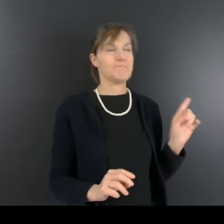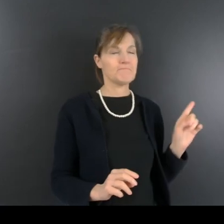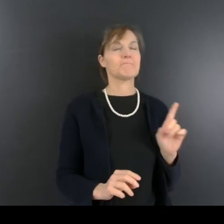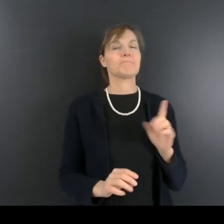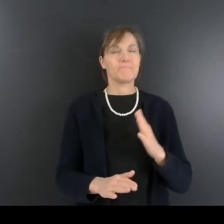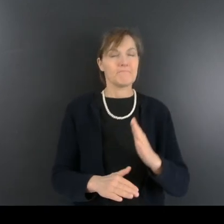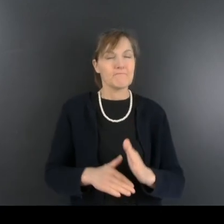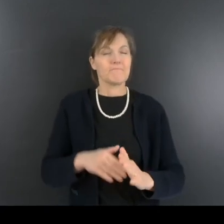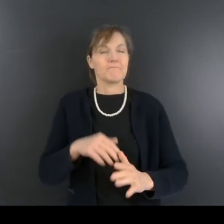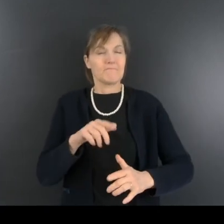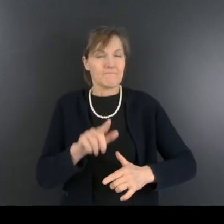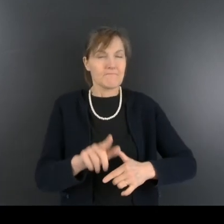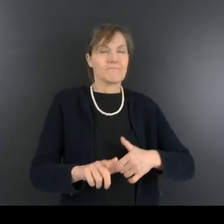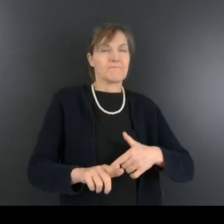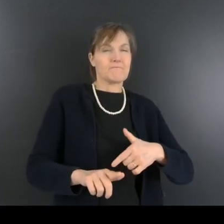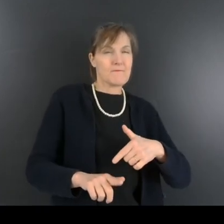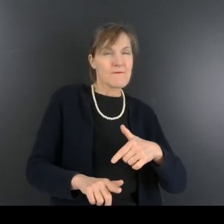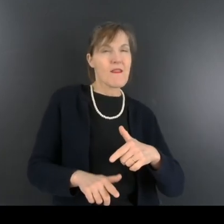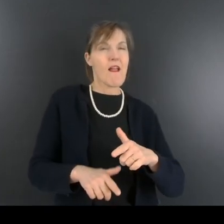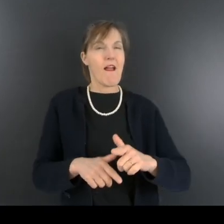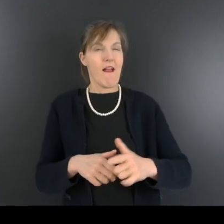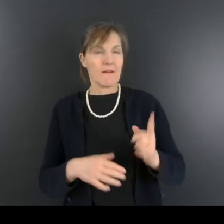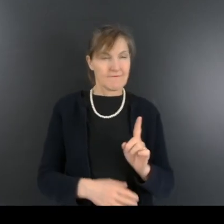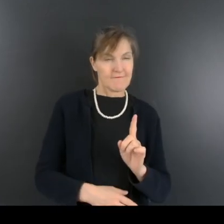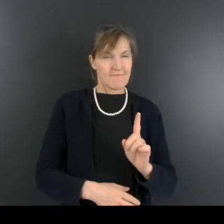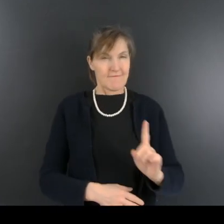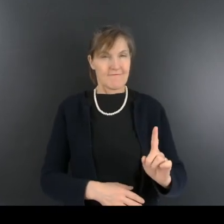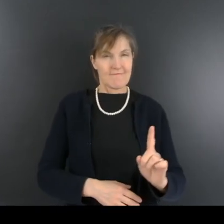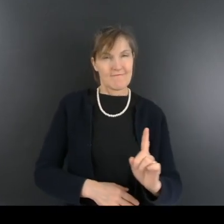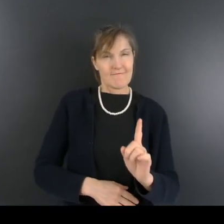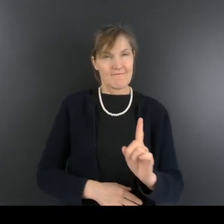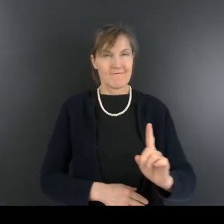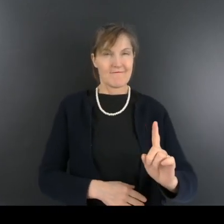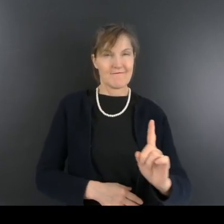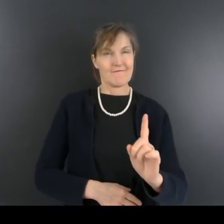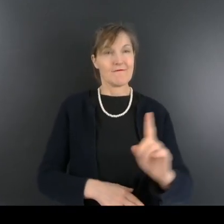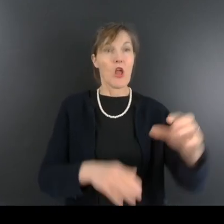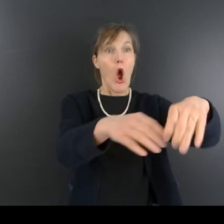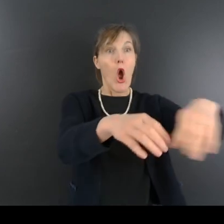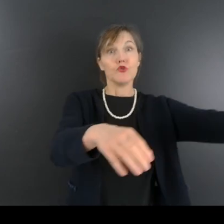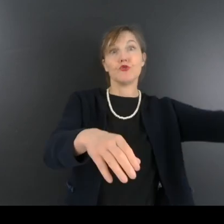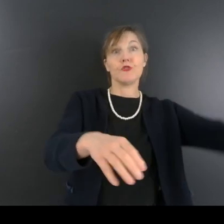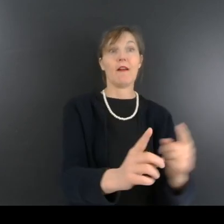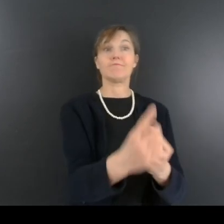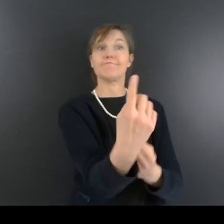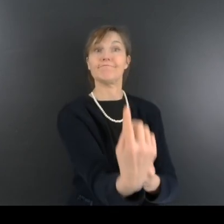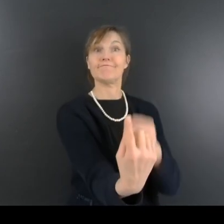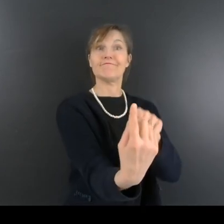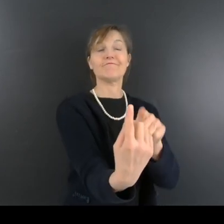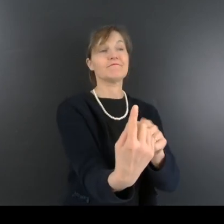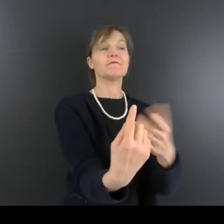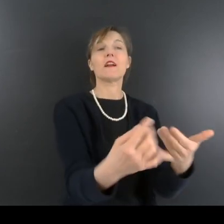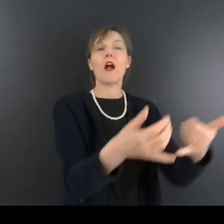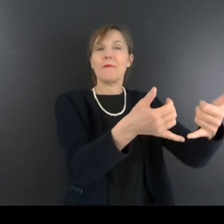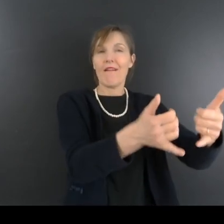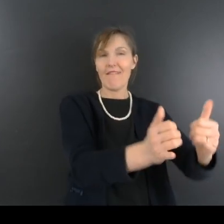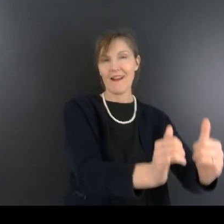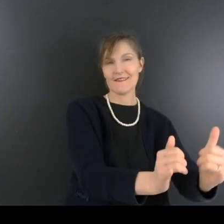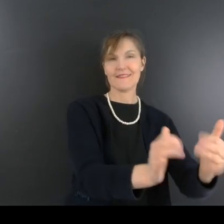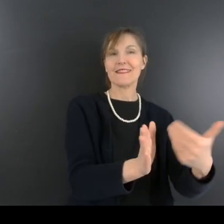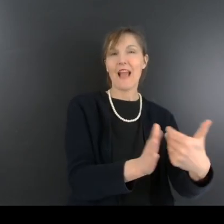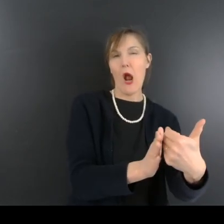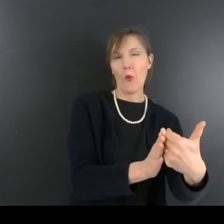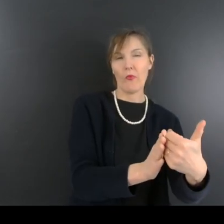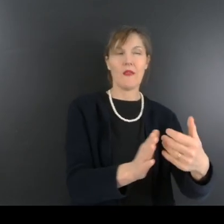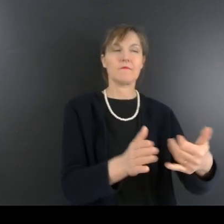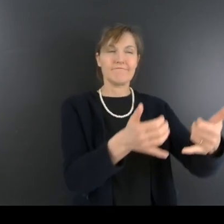pas hésitant, traînant, il s'avança vers la rangée où se trouvait l'Indien et prit place à côté de lui. Je